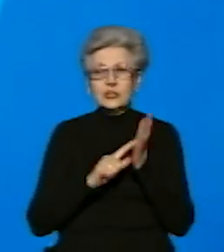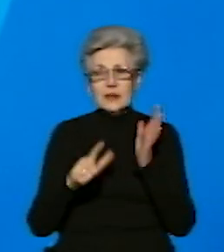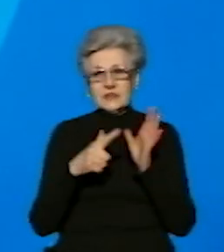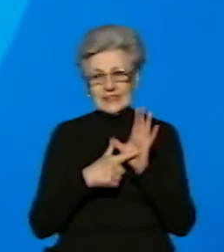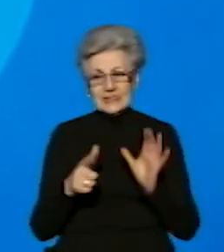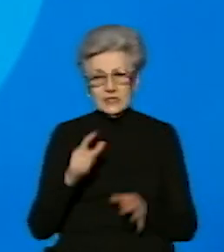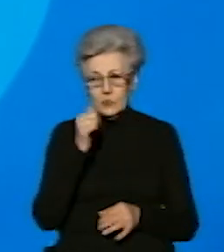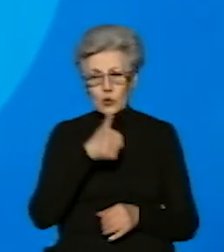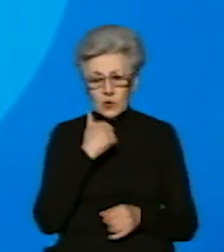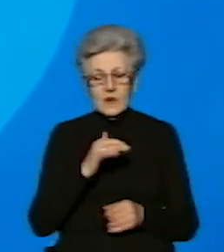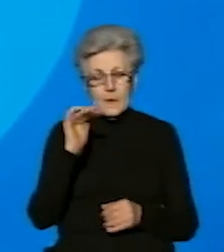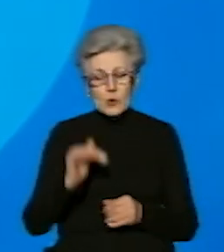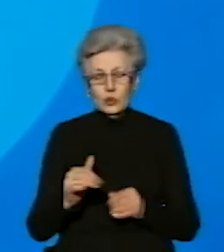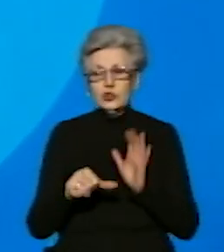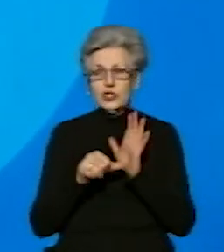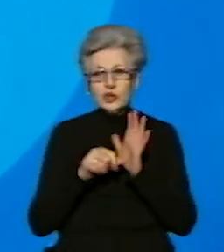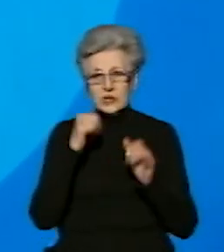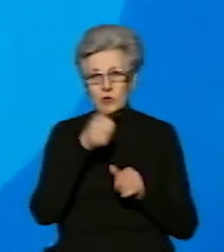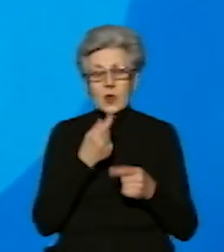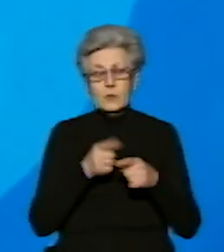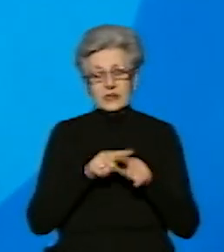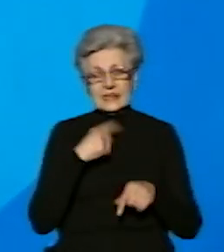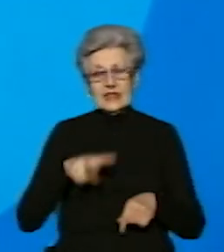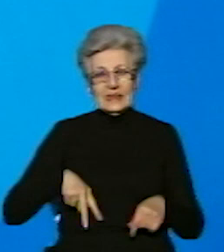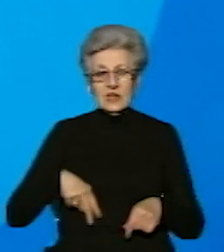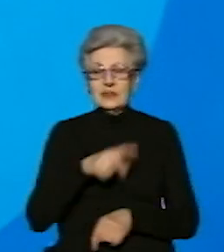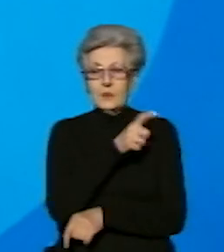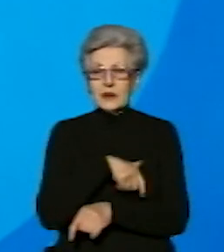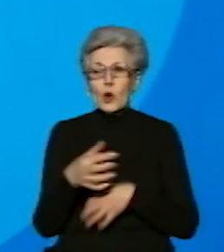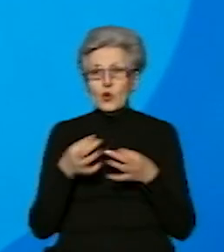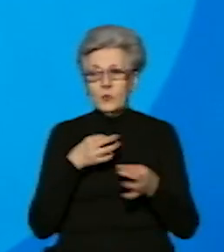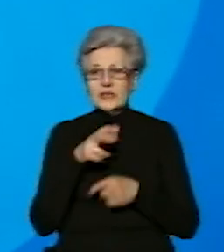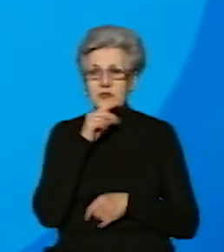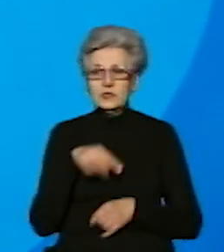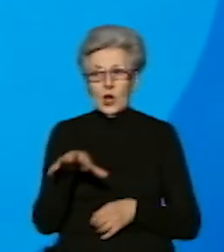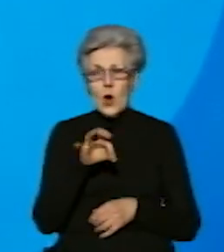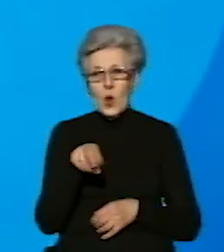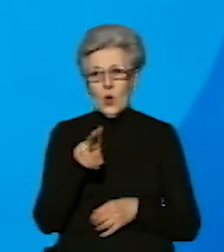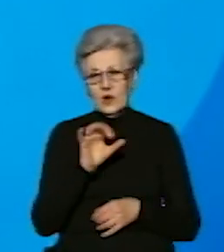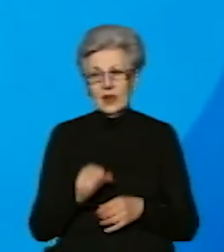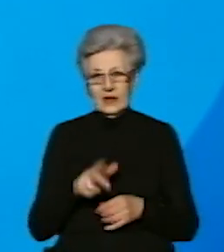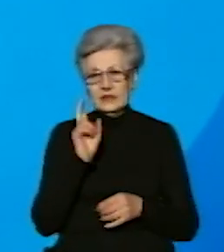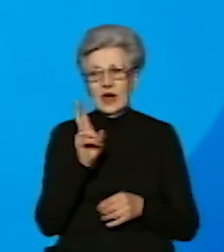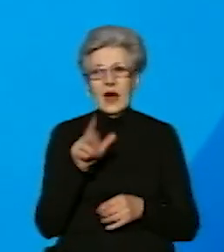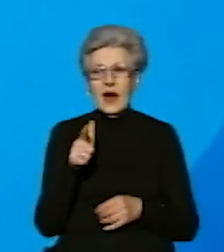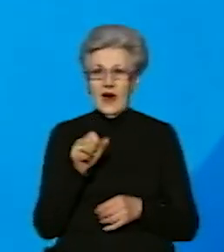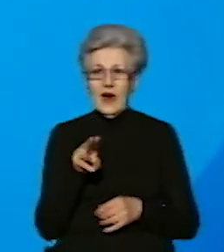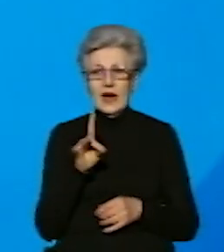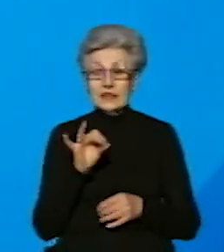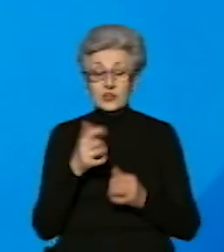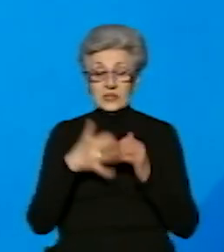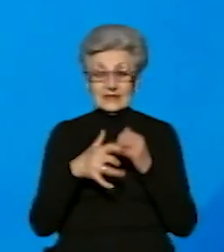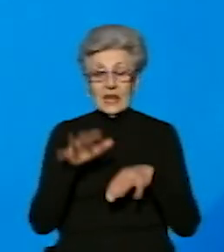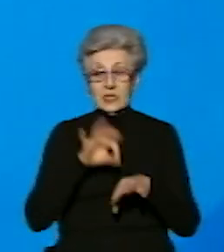наймолодшому – 6. Про це Суспільному Буковина сказала директорка департаменту комунікації Чернівецької облдержадміністрації Вікторія Гатриш. Серед хворих